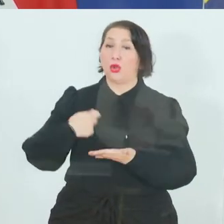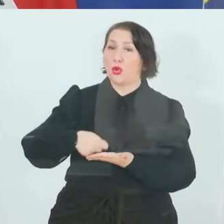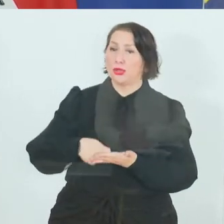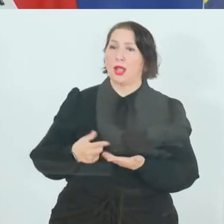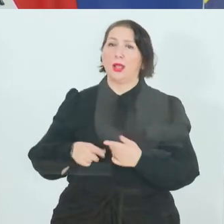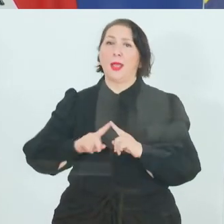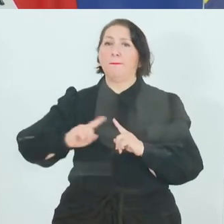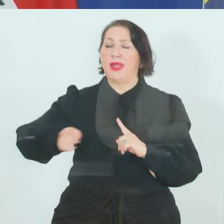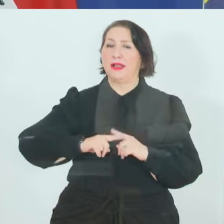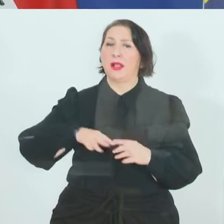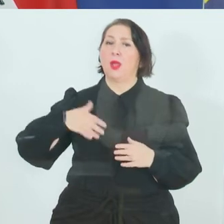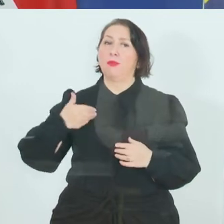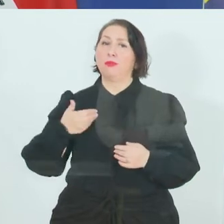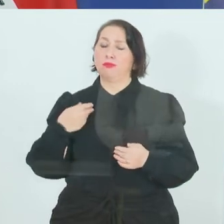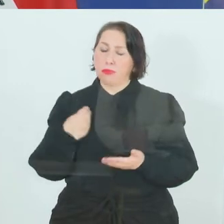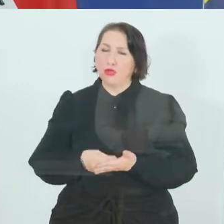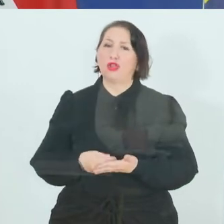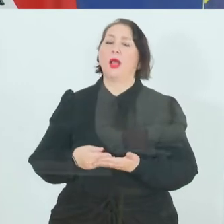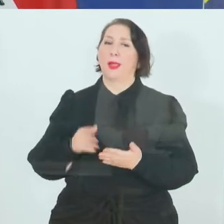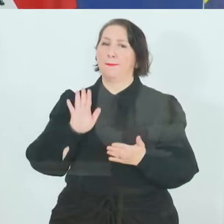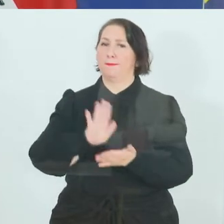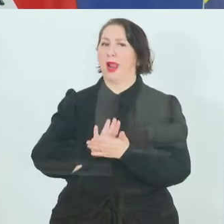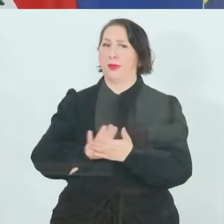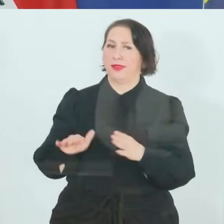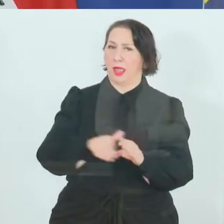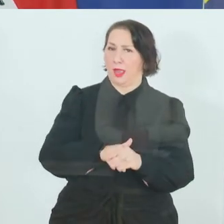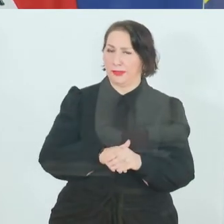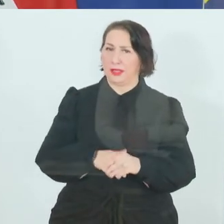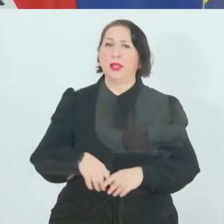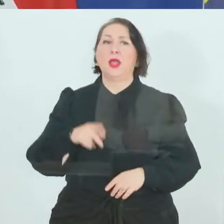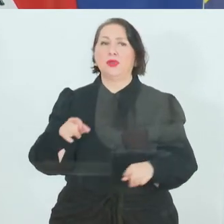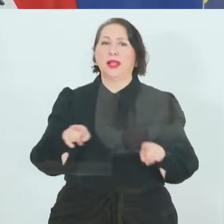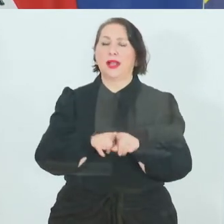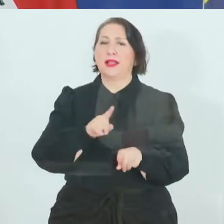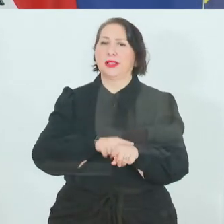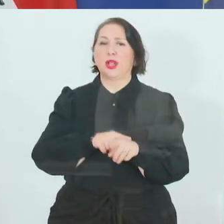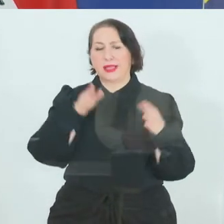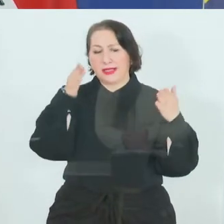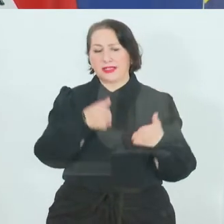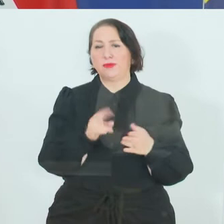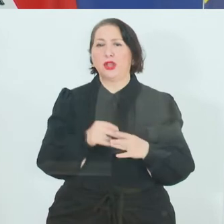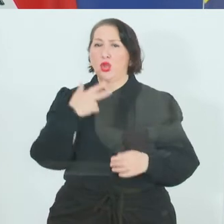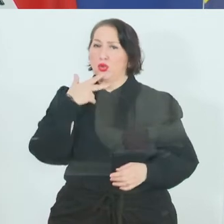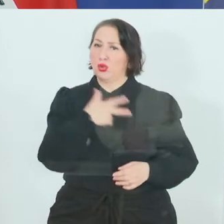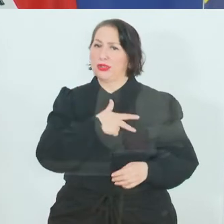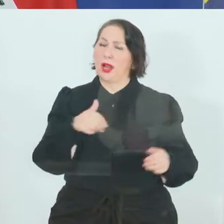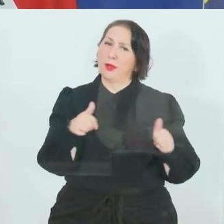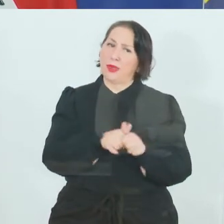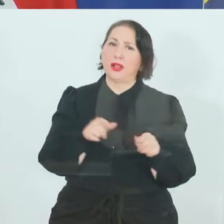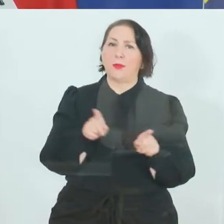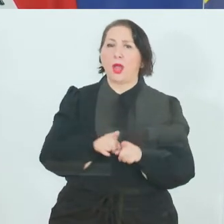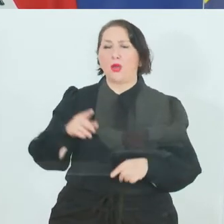kommt, die Pendlerpauschale erhalten bleibt. Zugleich arbeiten wir weiterhin sehr intensiv mit den Sozialpartnern, aber auch in der